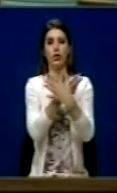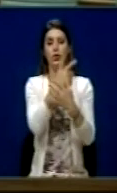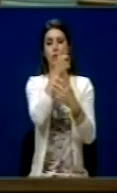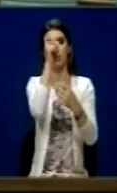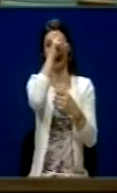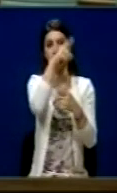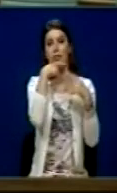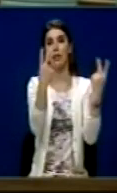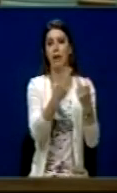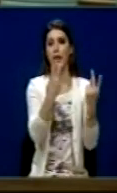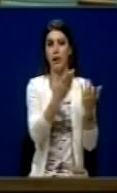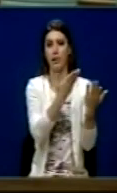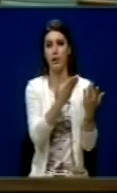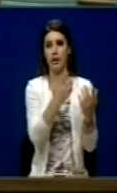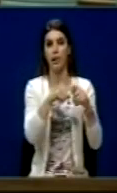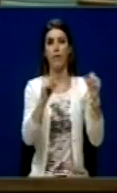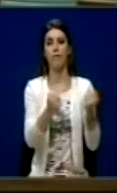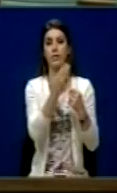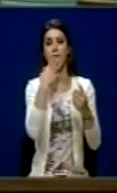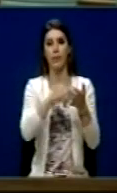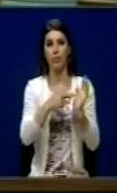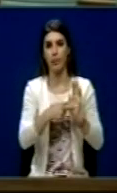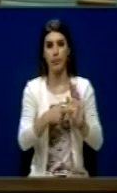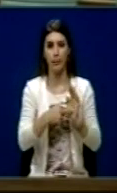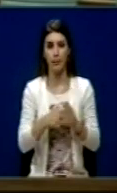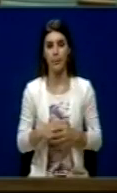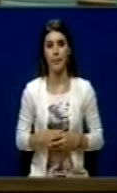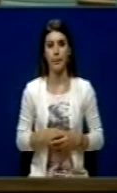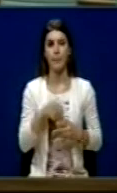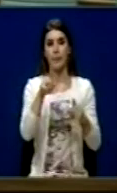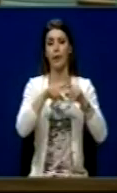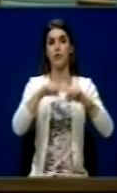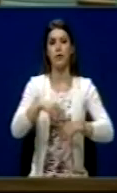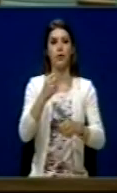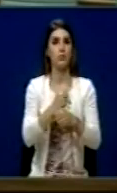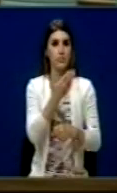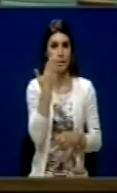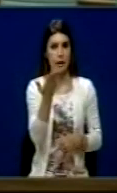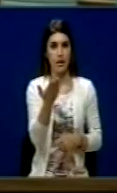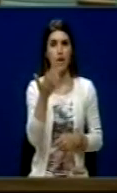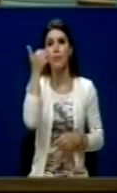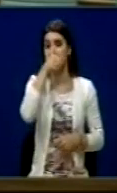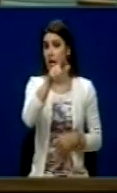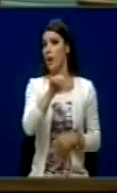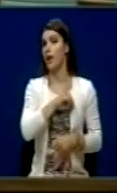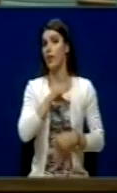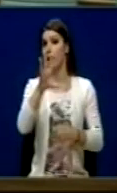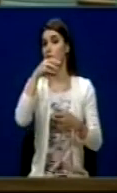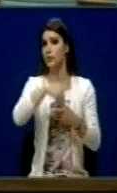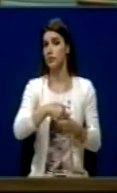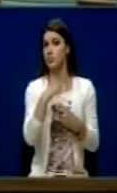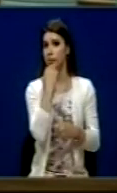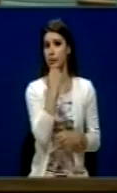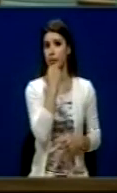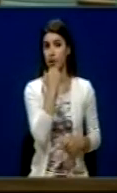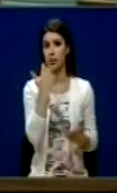natërishë të do t'ja fështërisojmë atë. Mirë, po këtë nuk për bëtë qeveria. Nuk për e bëtë, nuk e di pëse. Përshkak të inderesave ndryshë më bashkë, për këtës